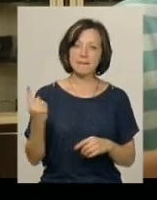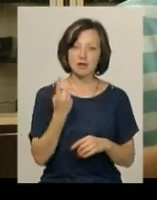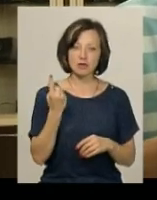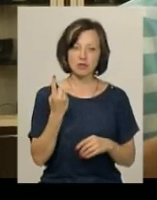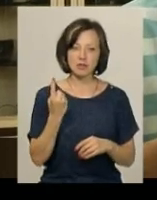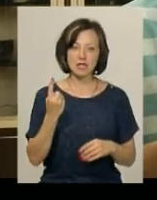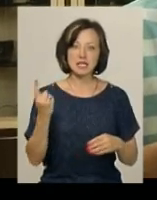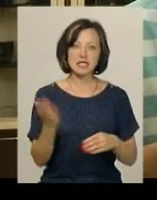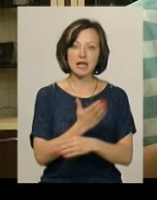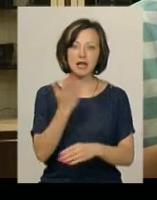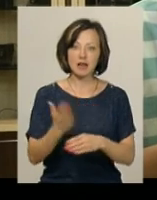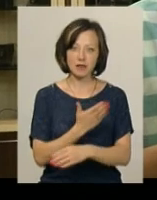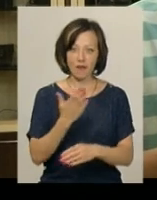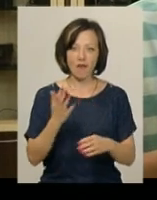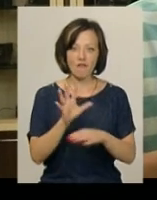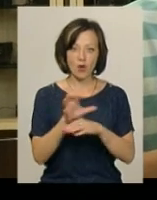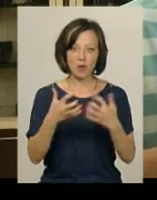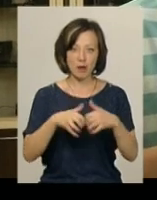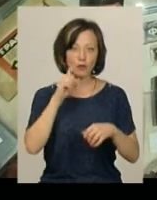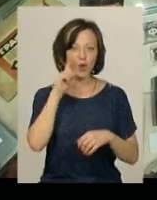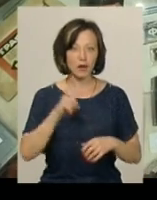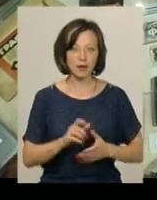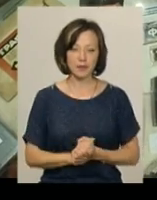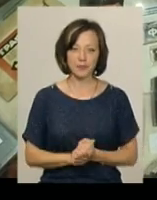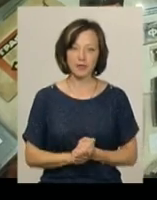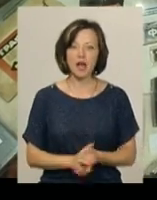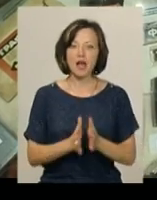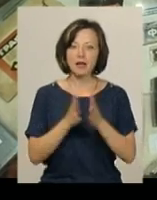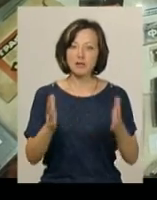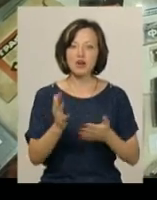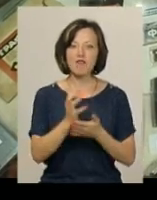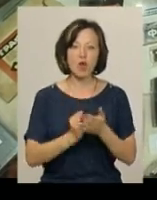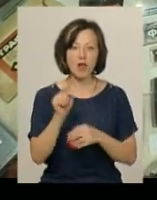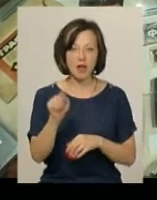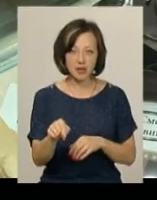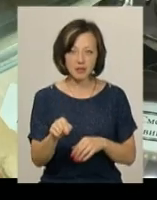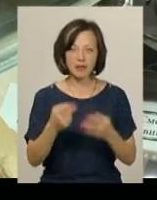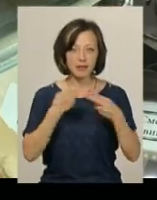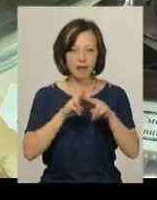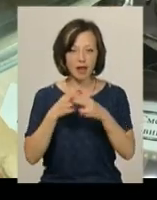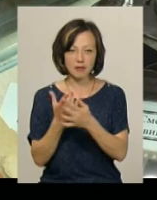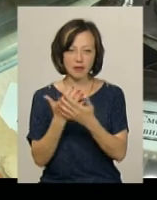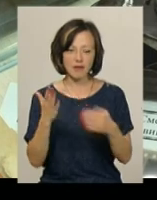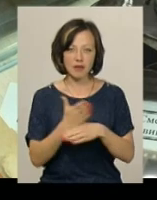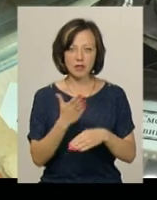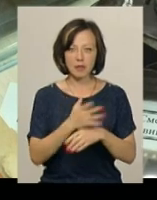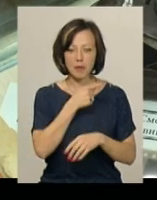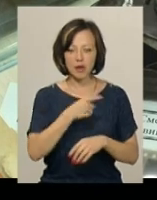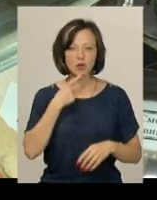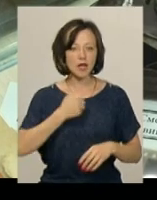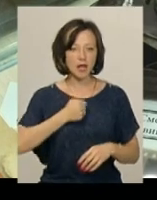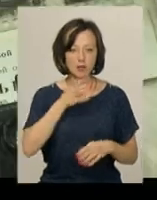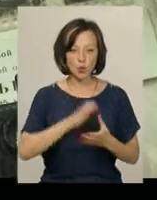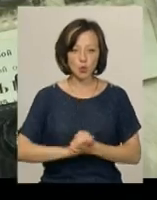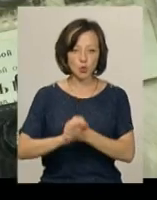серійно зроблений фотоапарат в Україні. Найбільше в колекції Костянтин Жданова – фототехніки, яку виробляли вперед Радянського